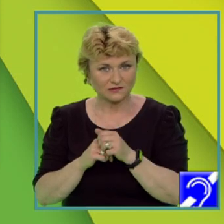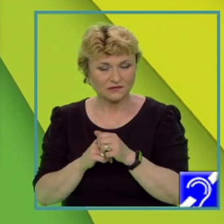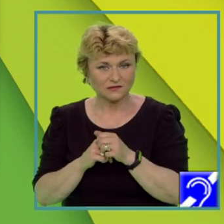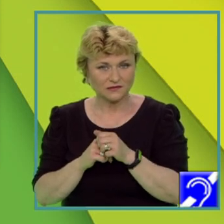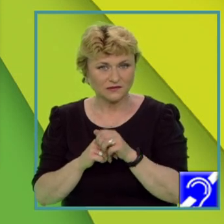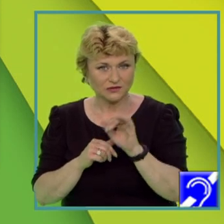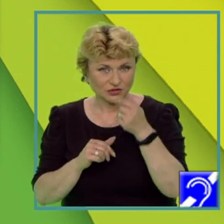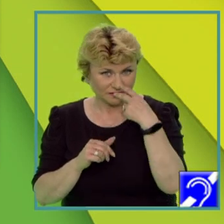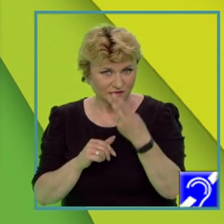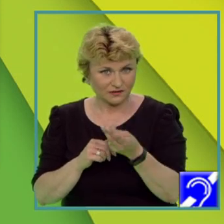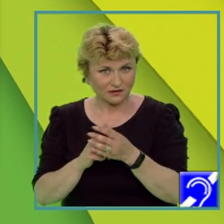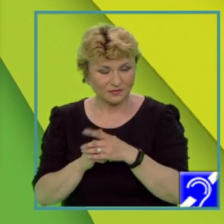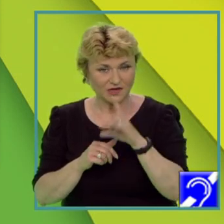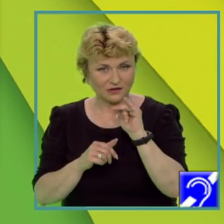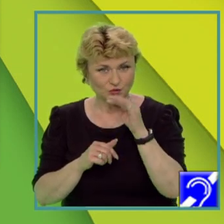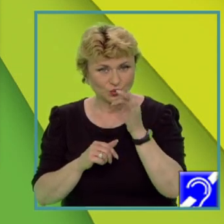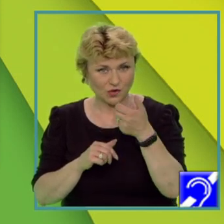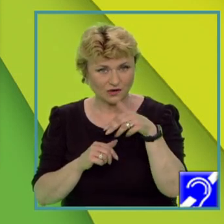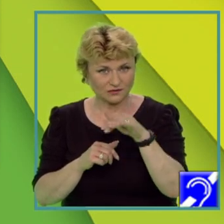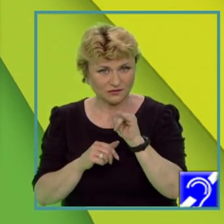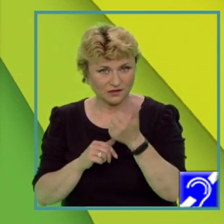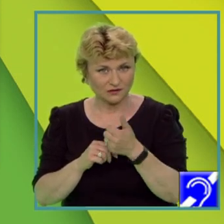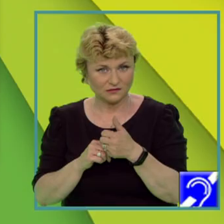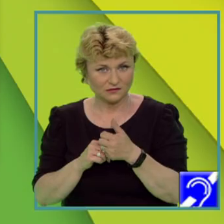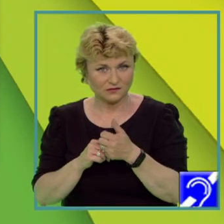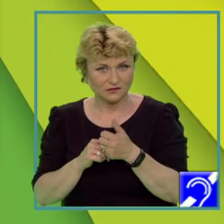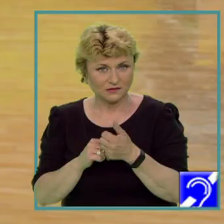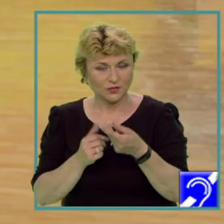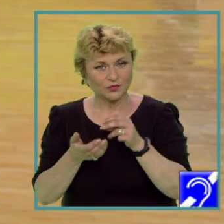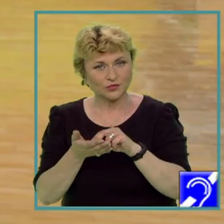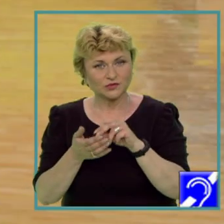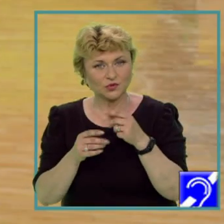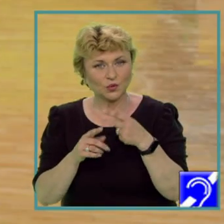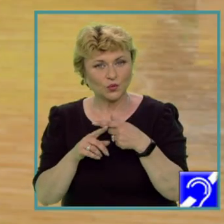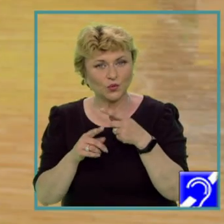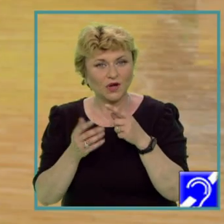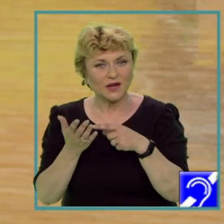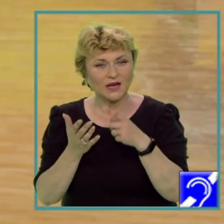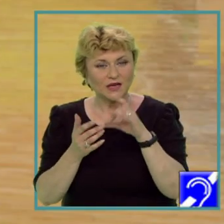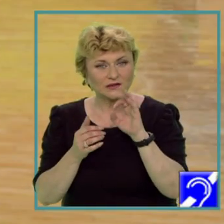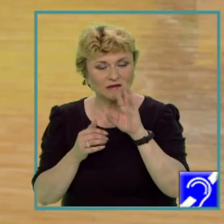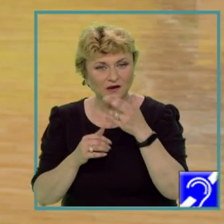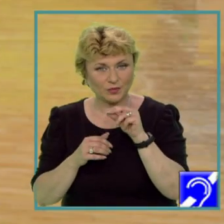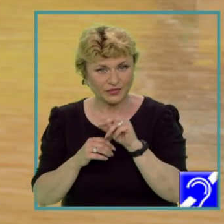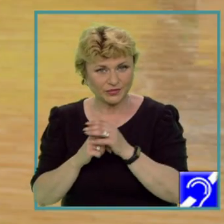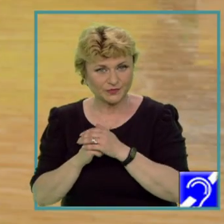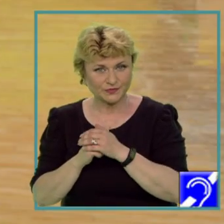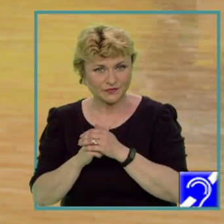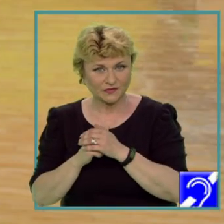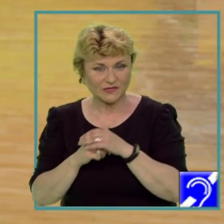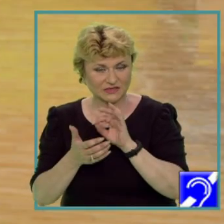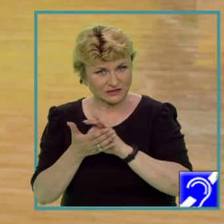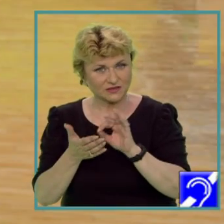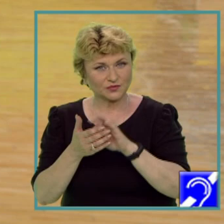baltice și vedem Lituania notată cu litera E. În continuare, scrieți pe foaia de